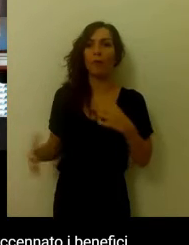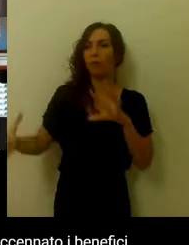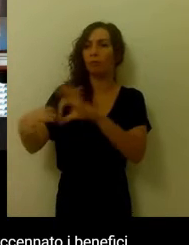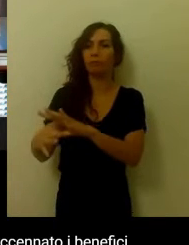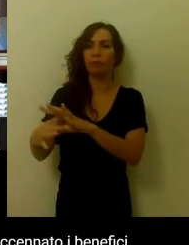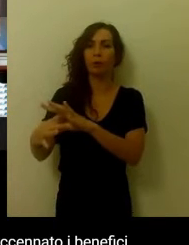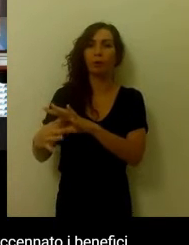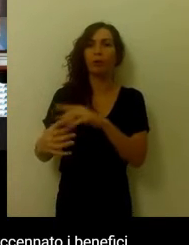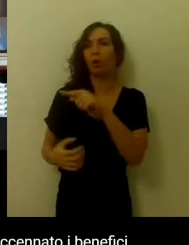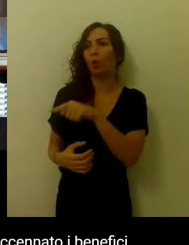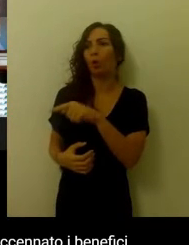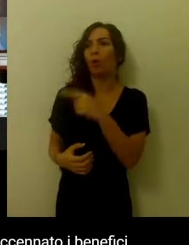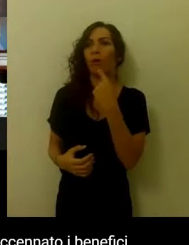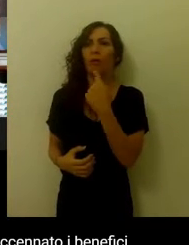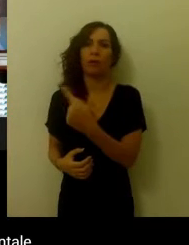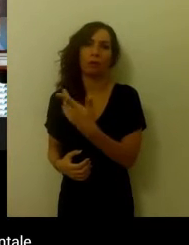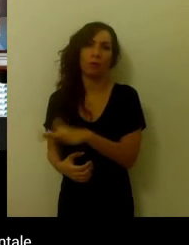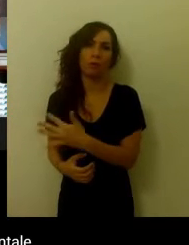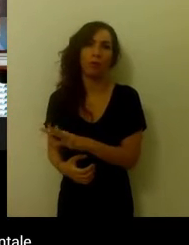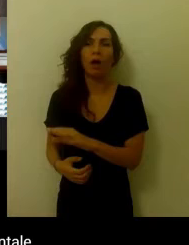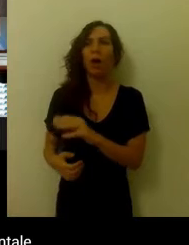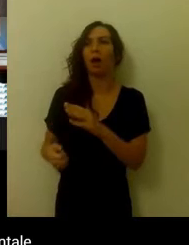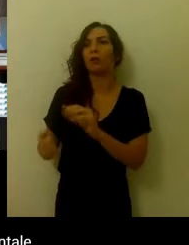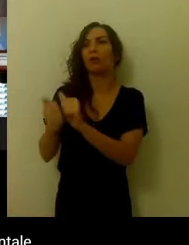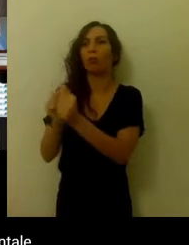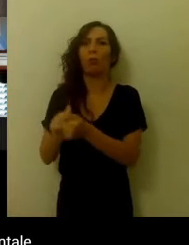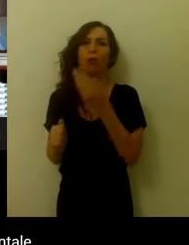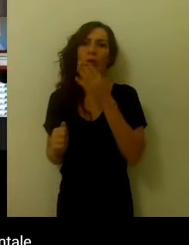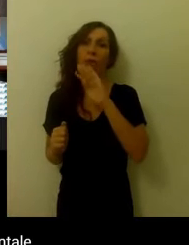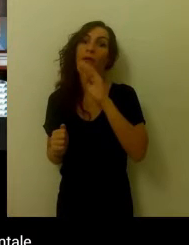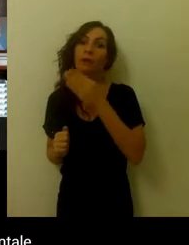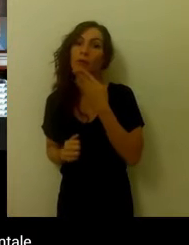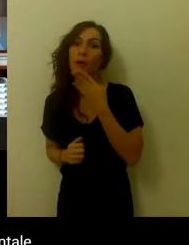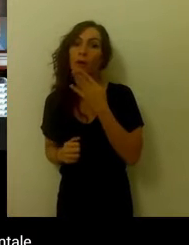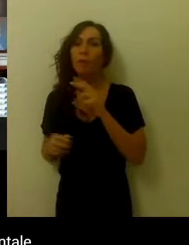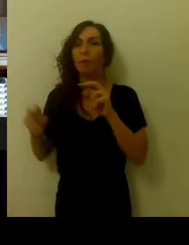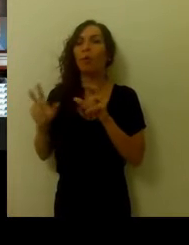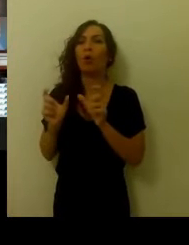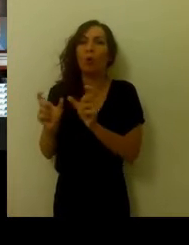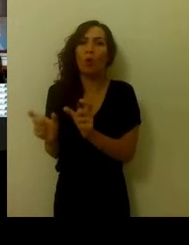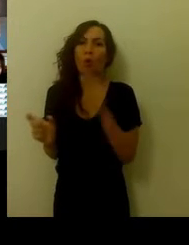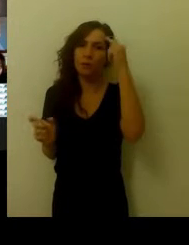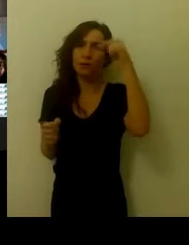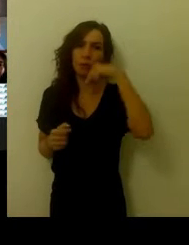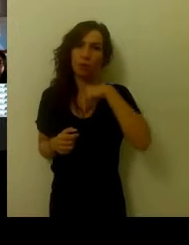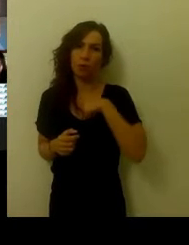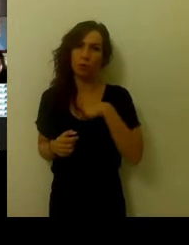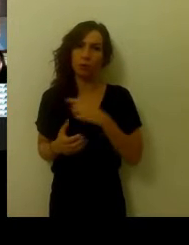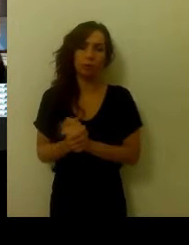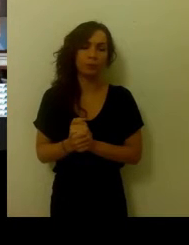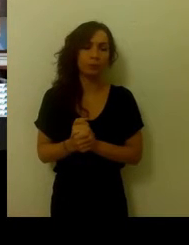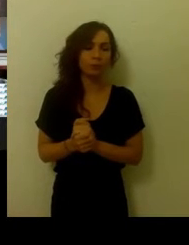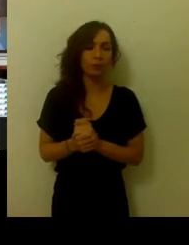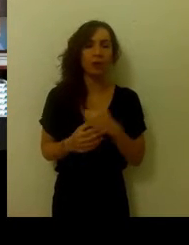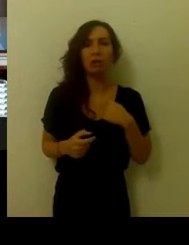già lui ha accennato i benefici dello sport in ambito psicologico-mentale. Io